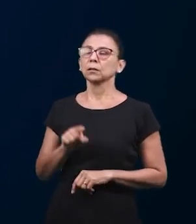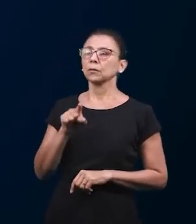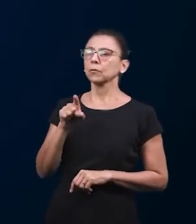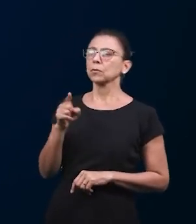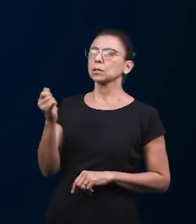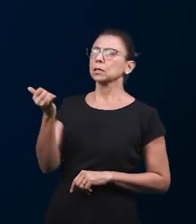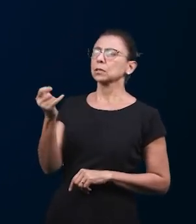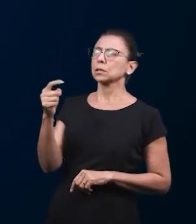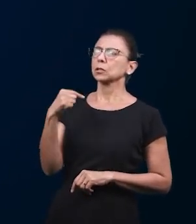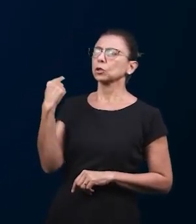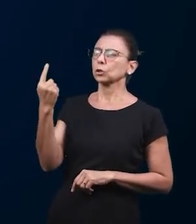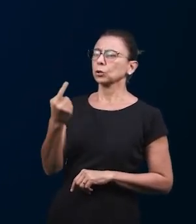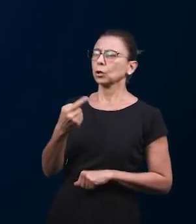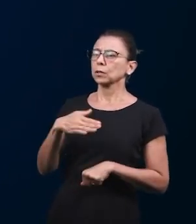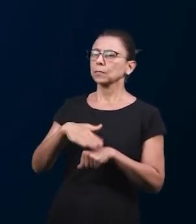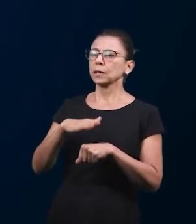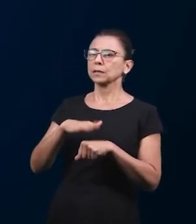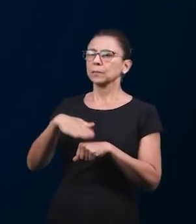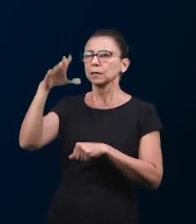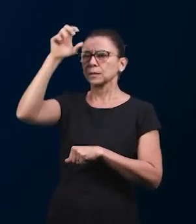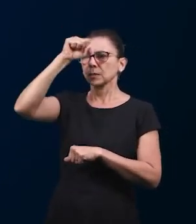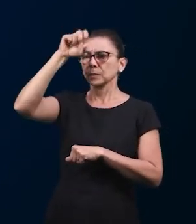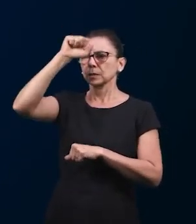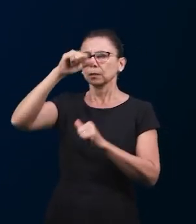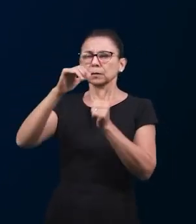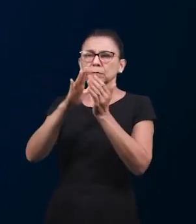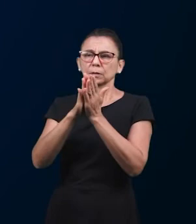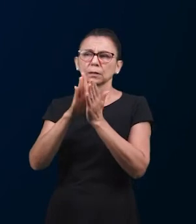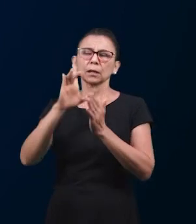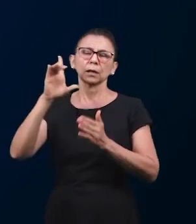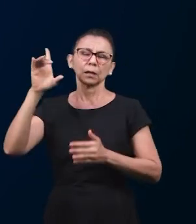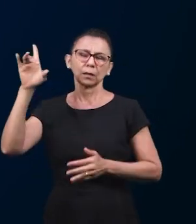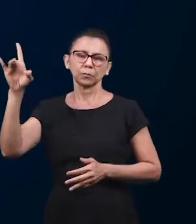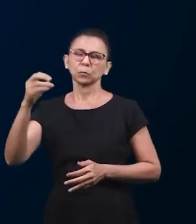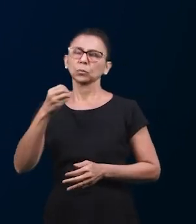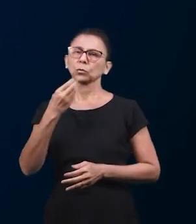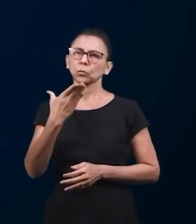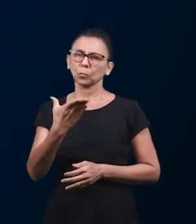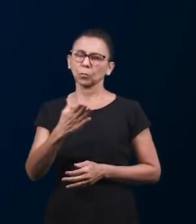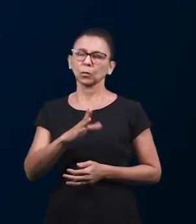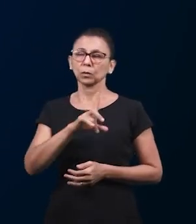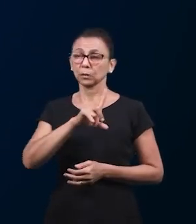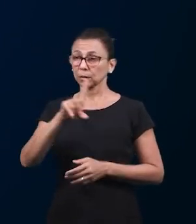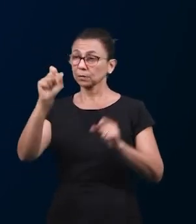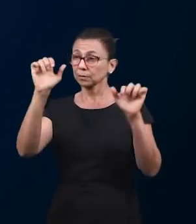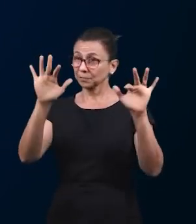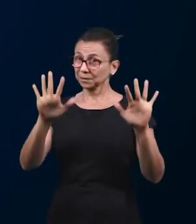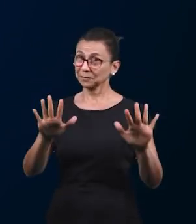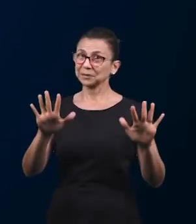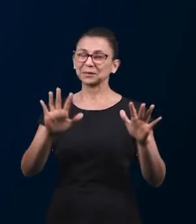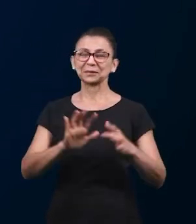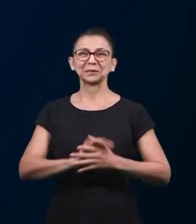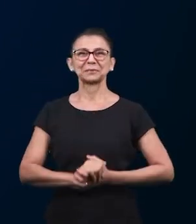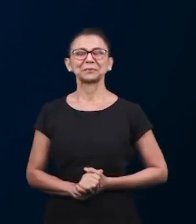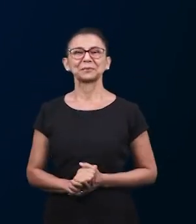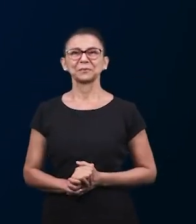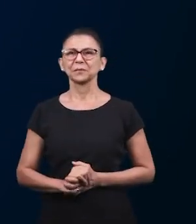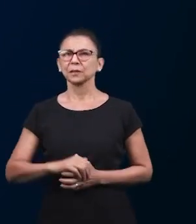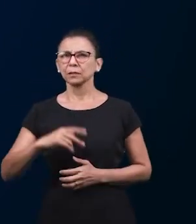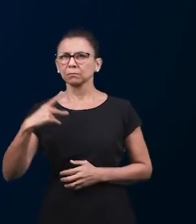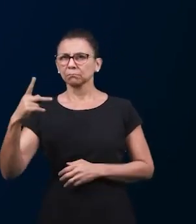что мы растем все больше и больше в познании слова Божия благодарим сестру Ларису Господь